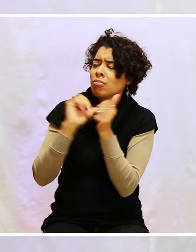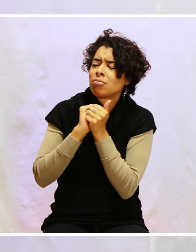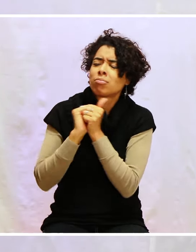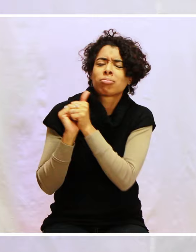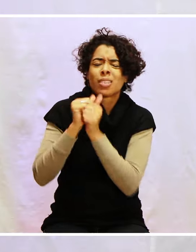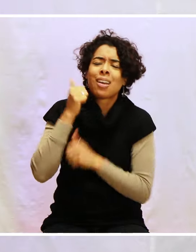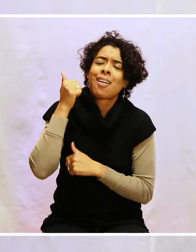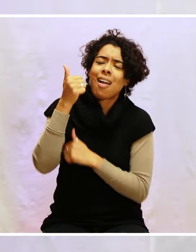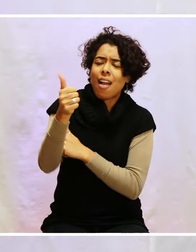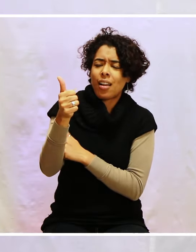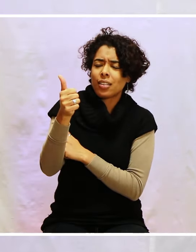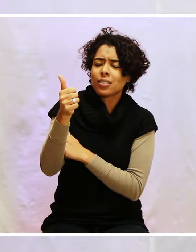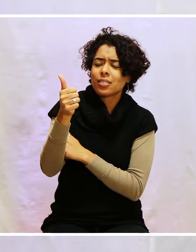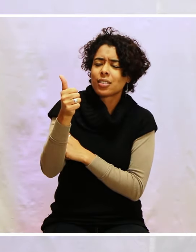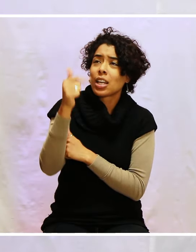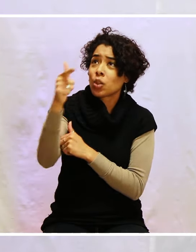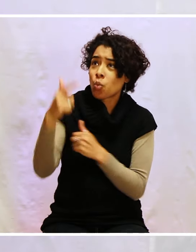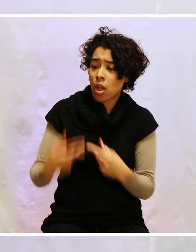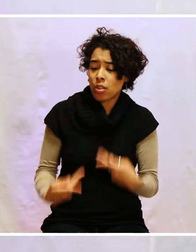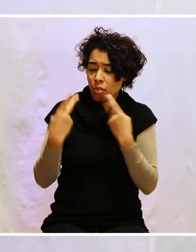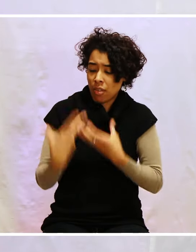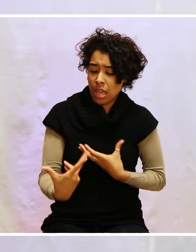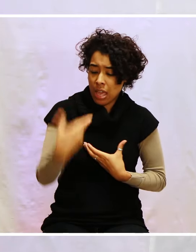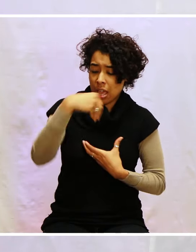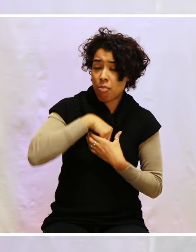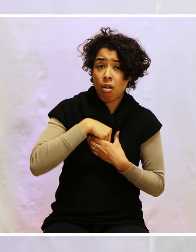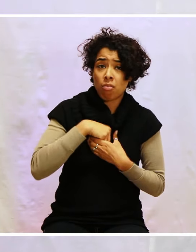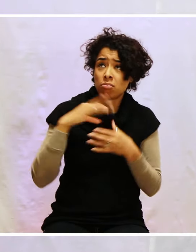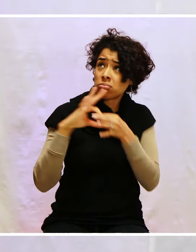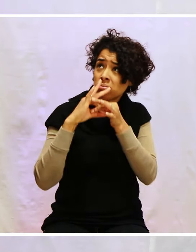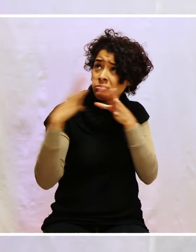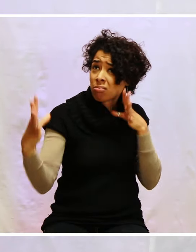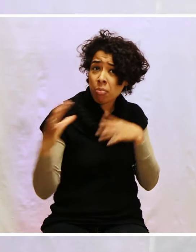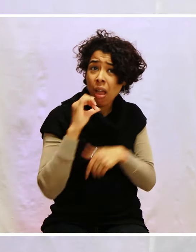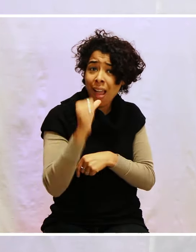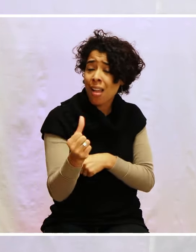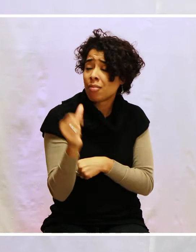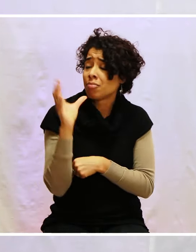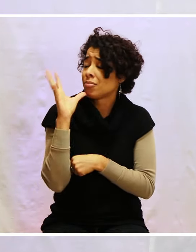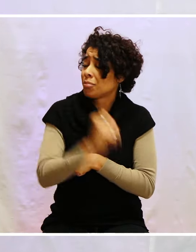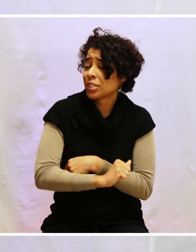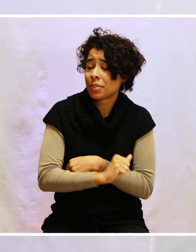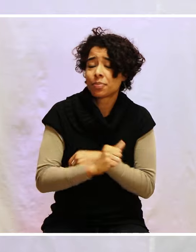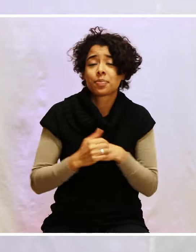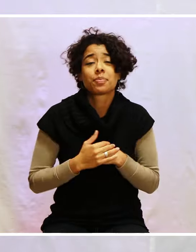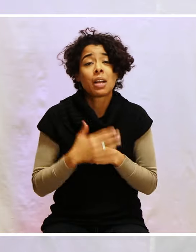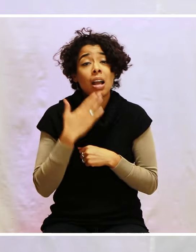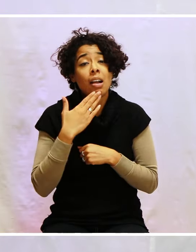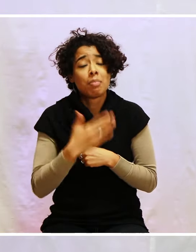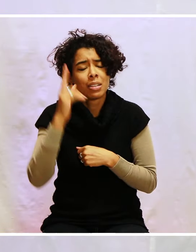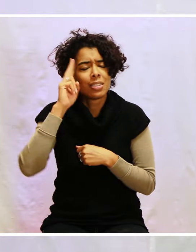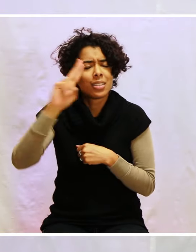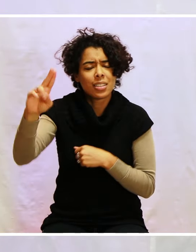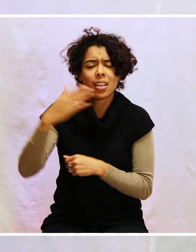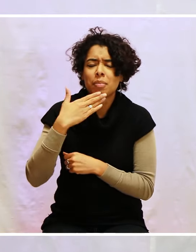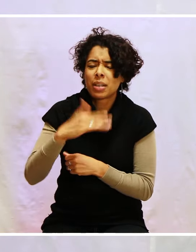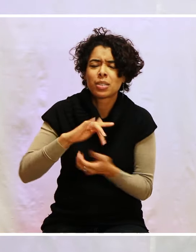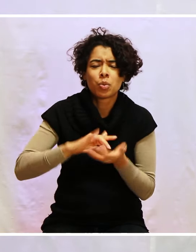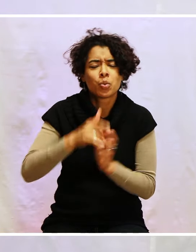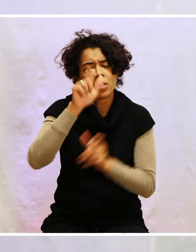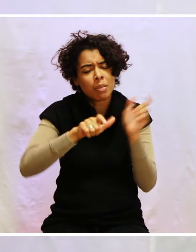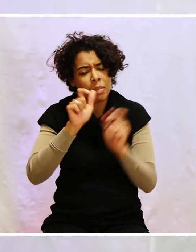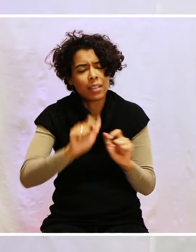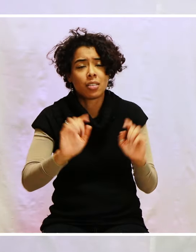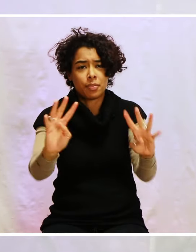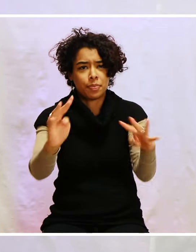esprit. Je t'appartiens et rien ne pourra nous séparer. Merci Seigneur. Seigneur, merci pour tous ceux qui ont entendu ta parole ce